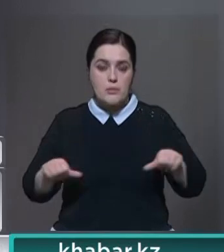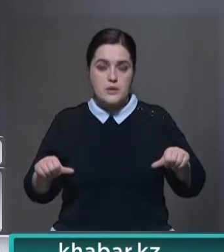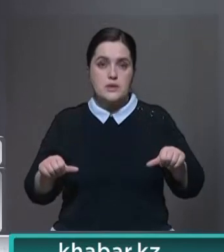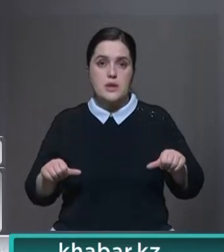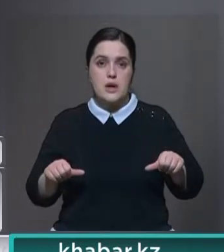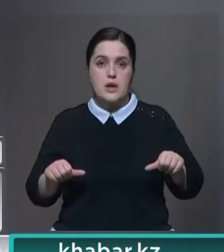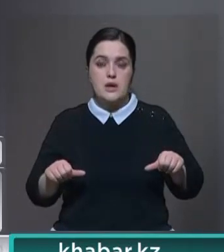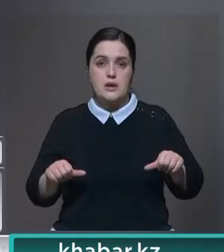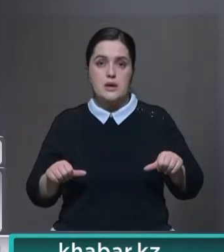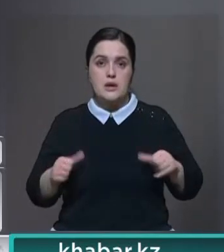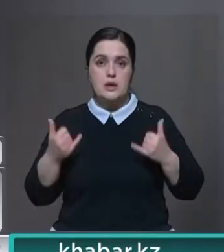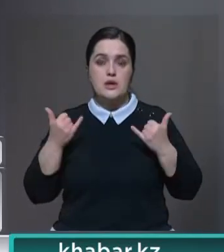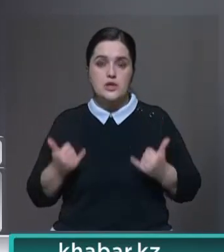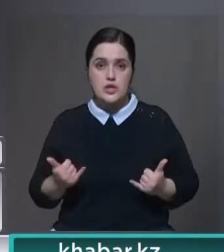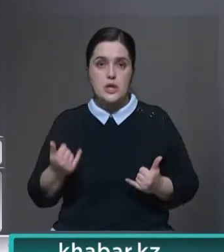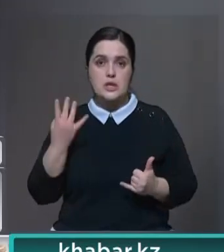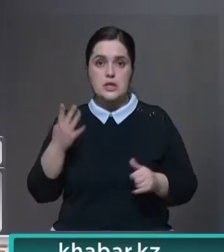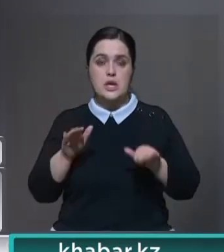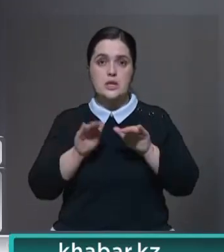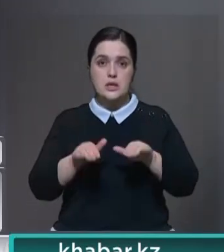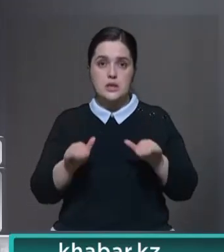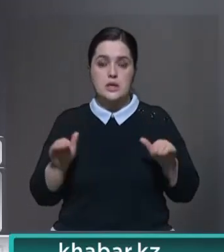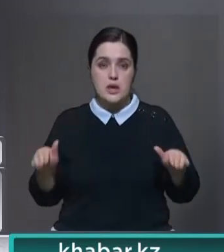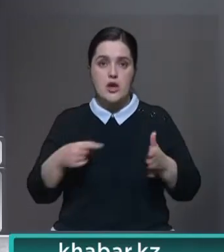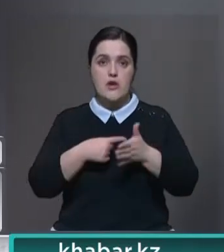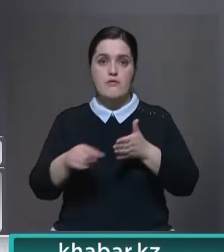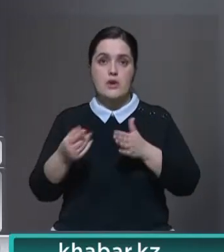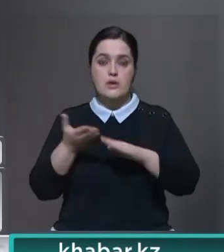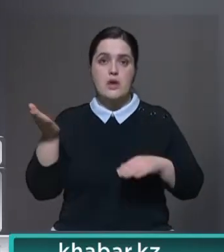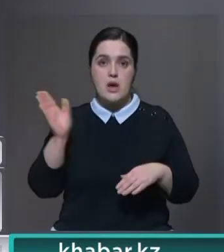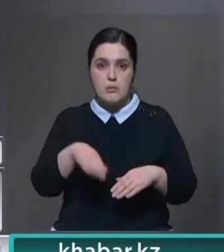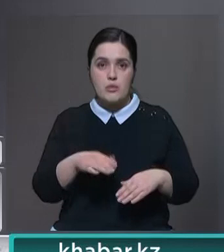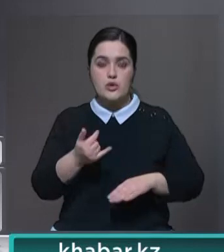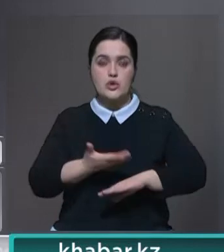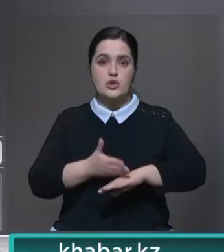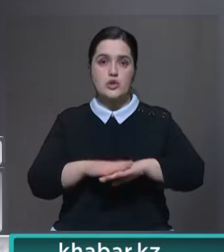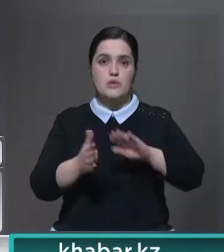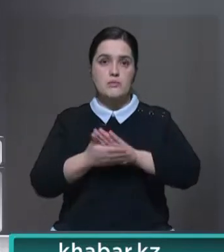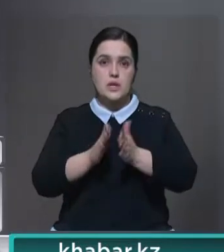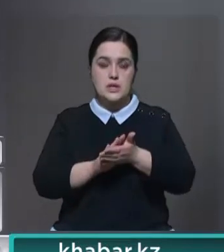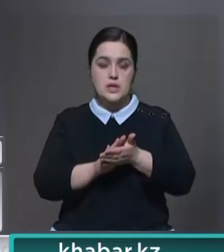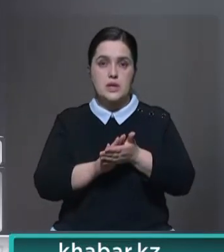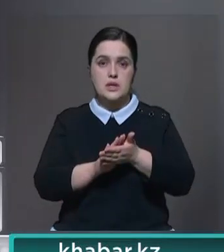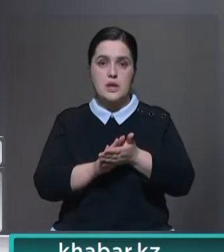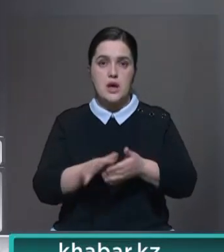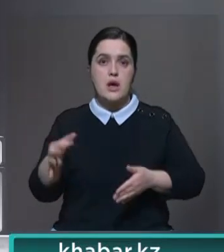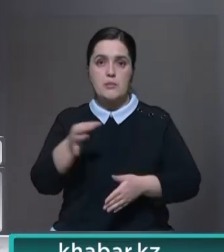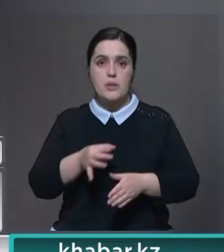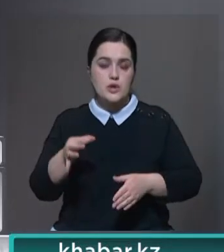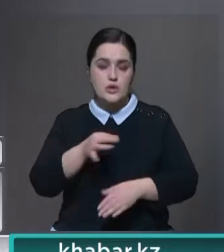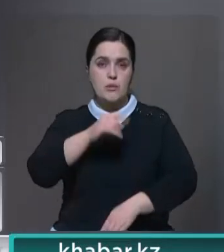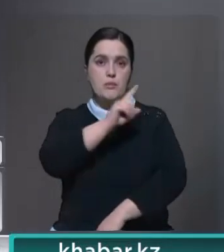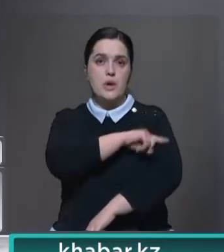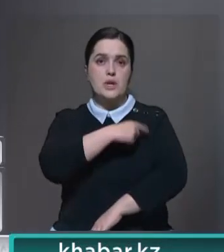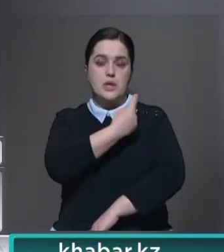четверо детей выписаны домой. Один находится в тяжелом состоянии в реанимационном отделении областной детской больницы.